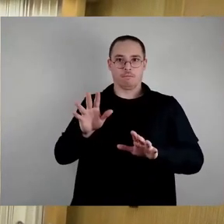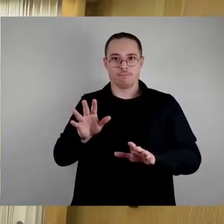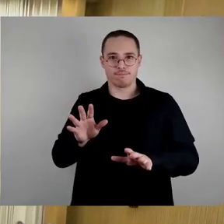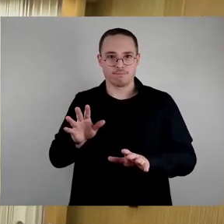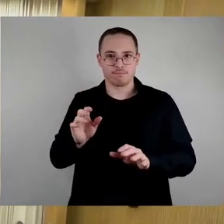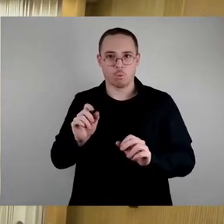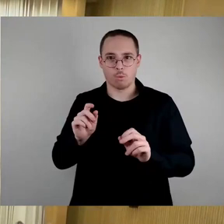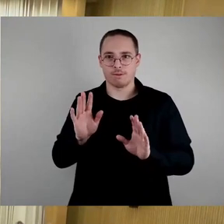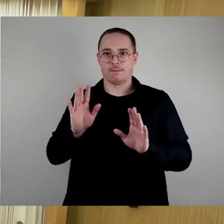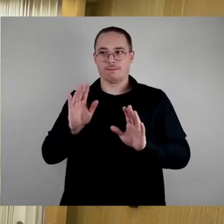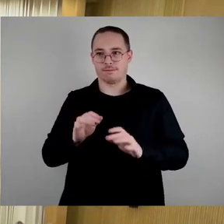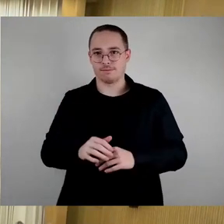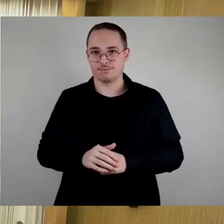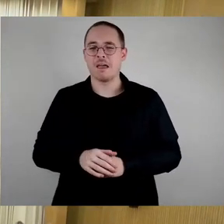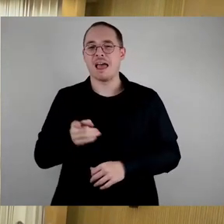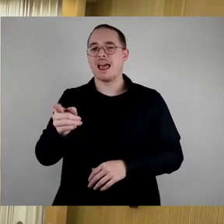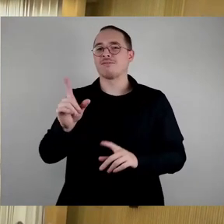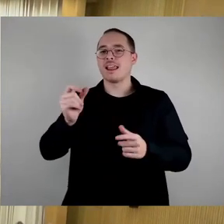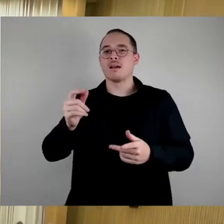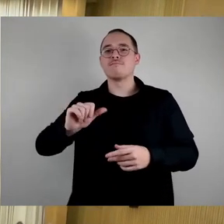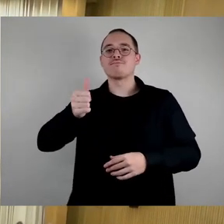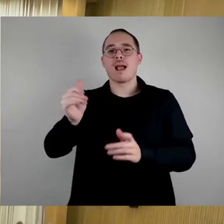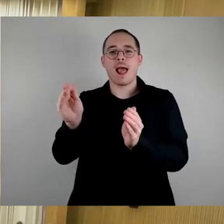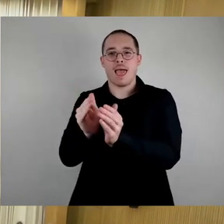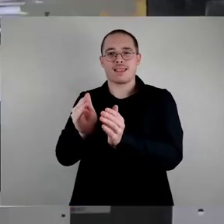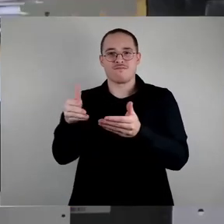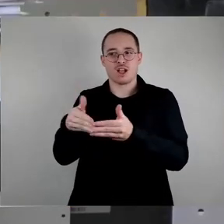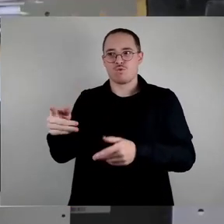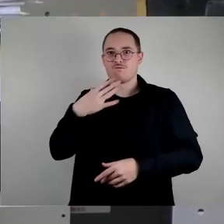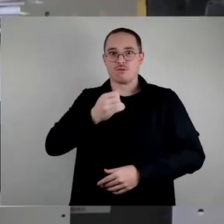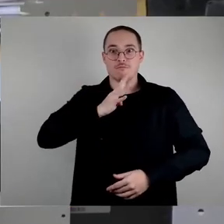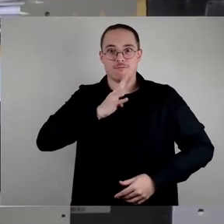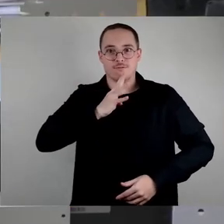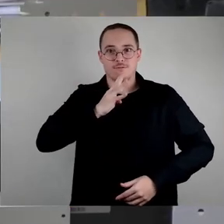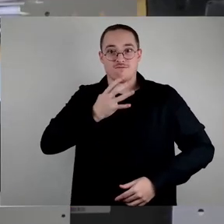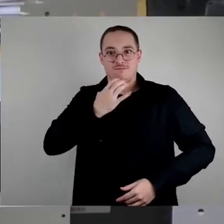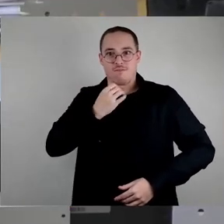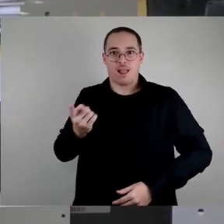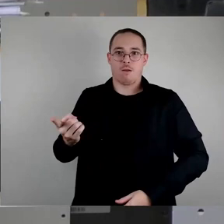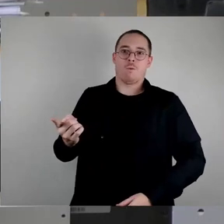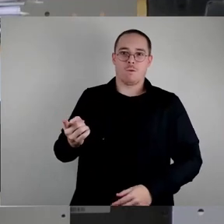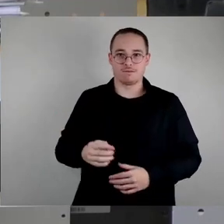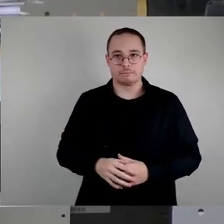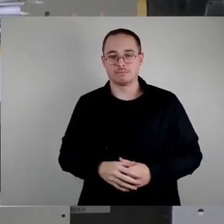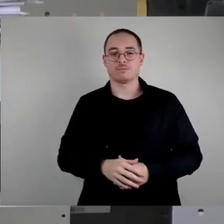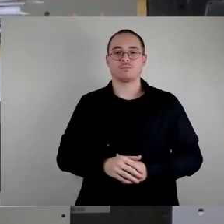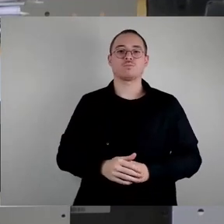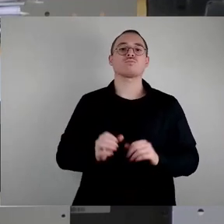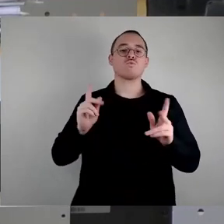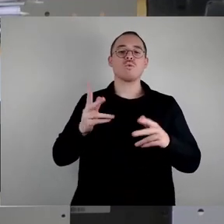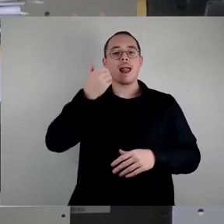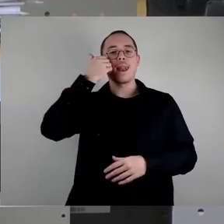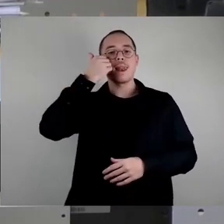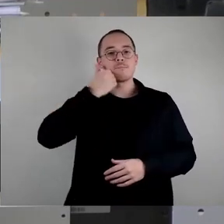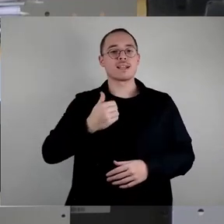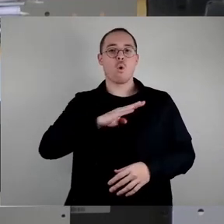Redefreudigsten. Bitte schön, los geht's. Sehr geehrter Herr Obergemeister, sehr geehrte Kolleginnen und Kollegen, da sich die Debatte jetzt vielleicht etwas